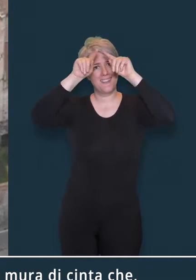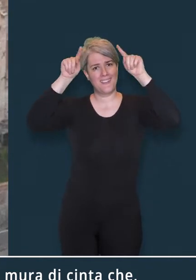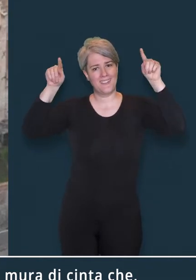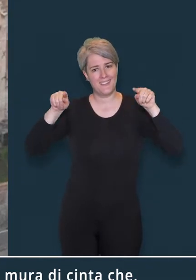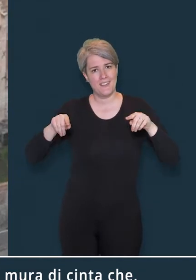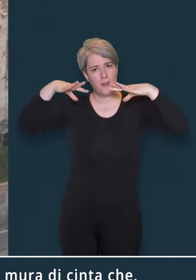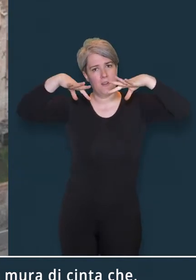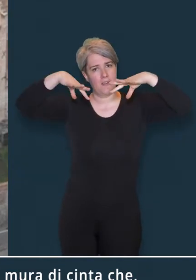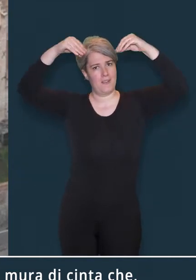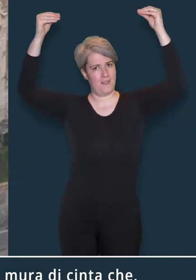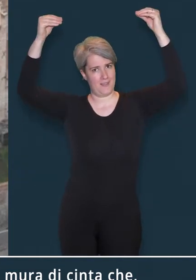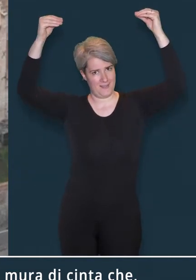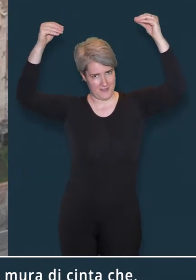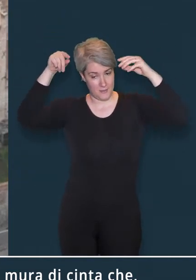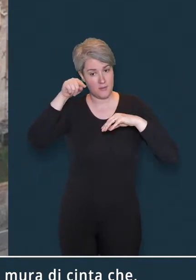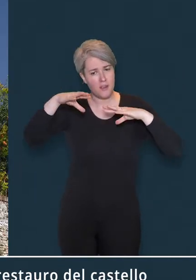rondine.